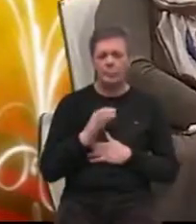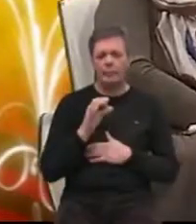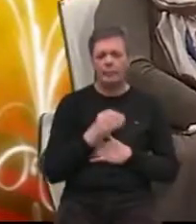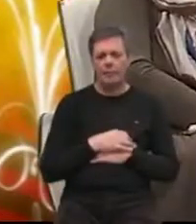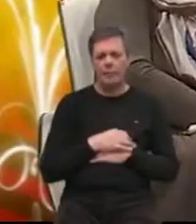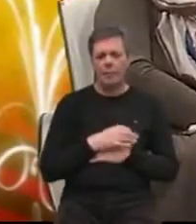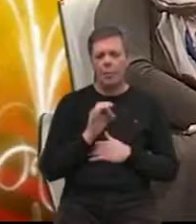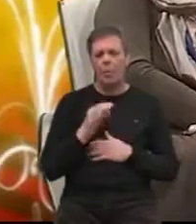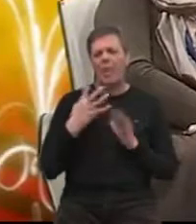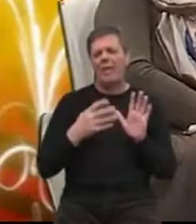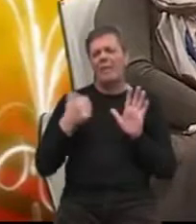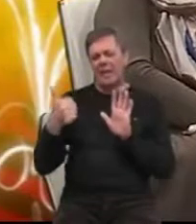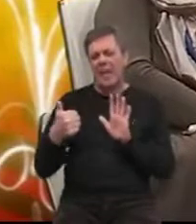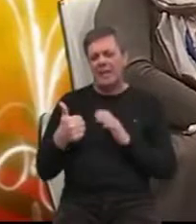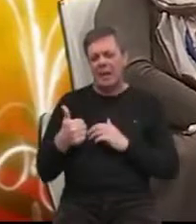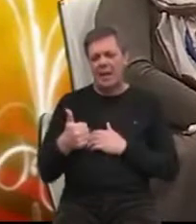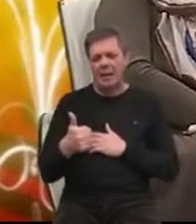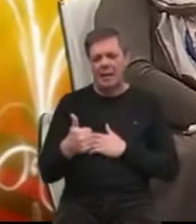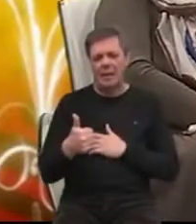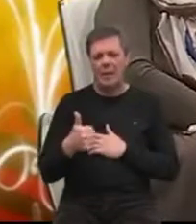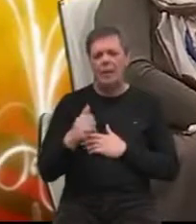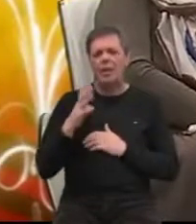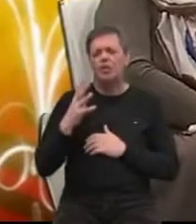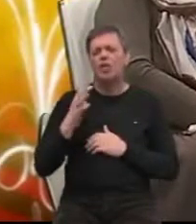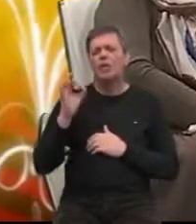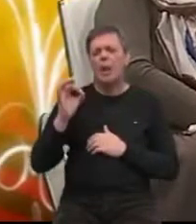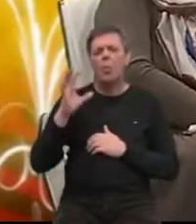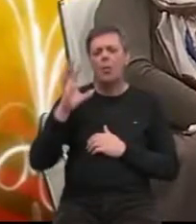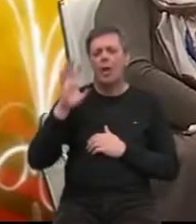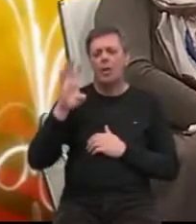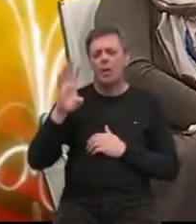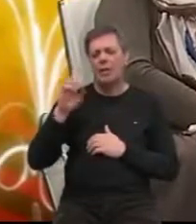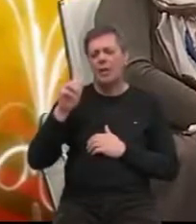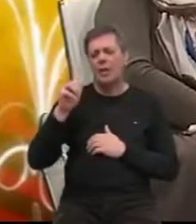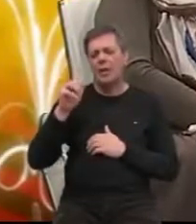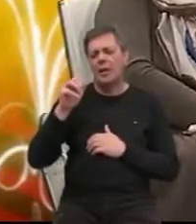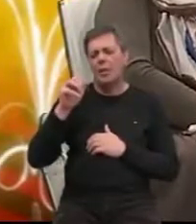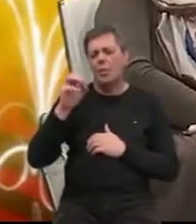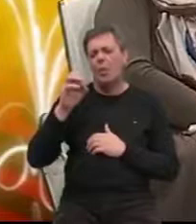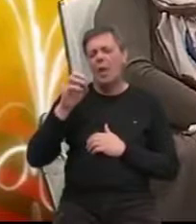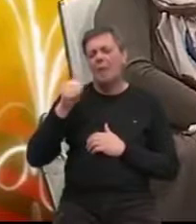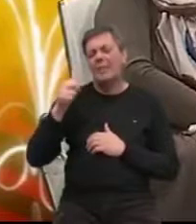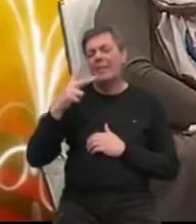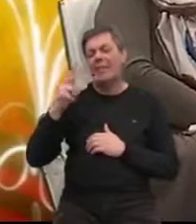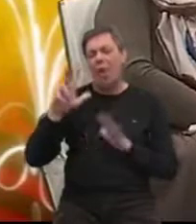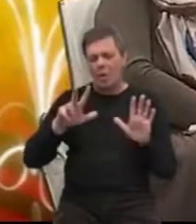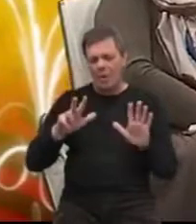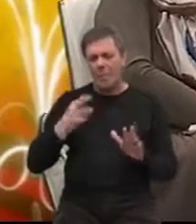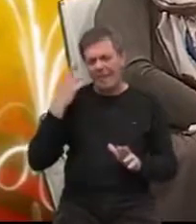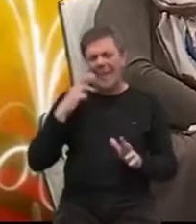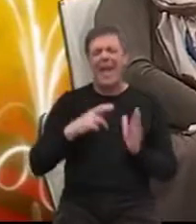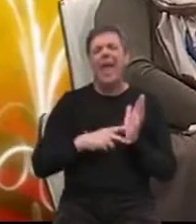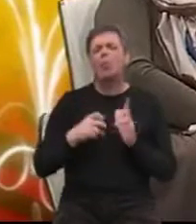.1. Može i na 09.1.4004138 ili na edukal